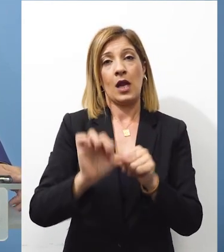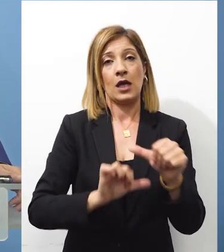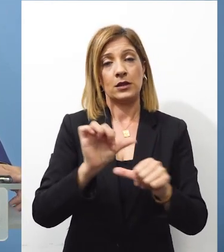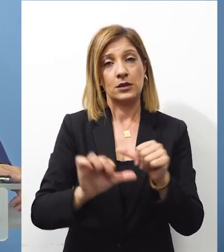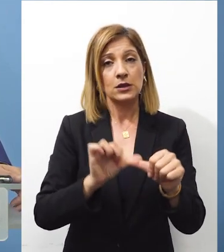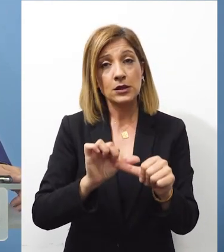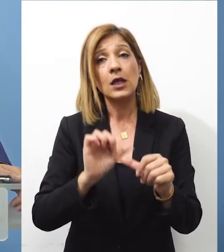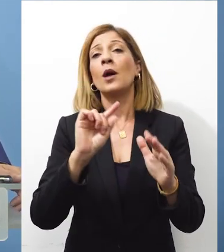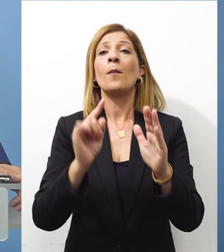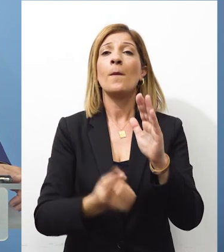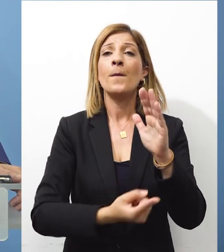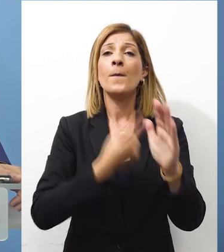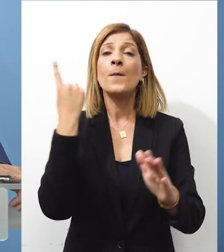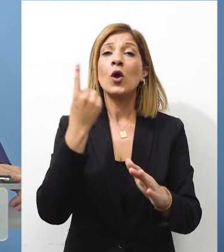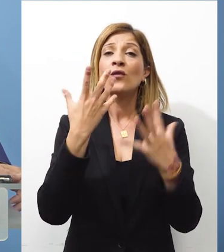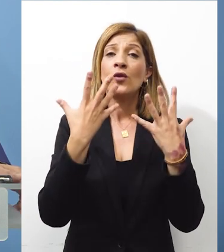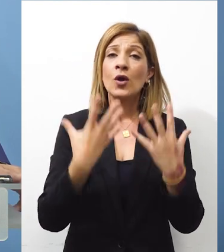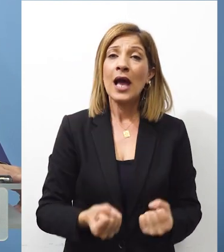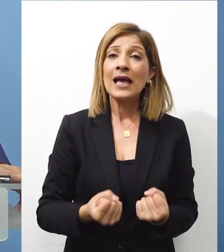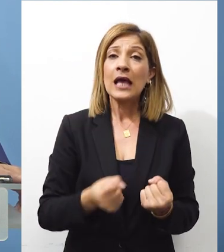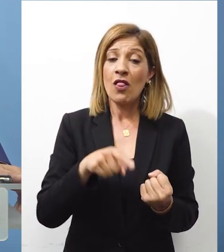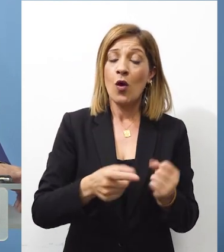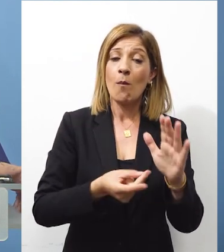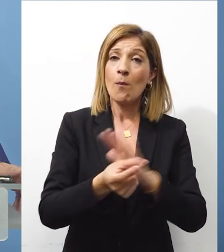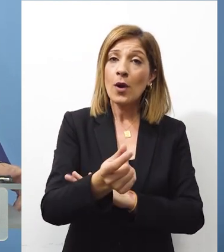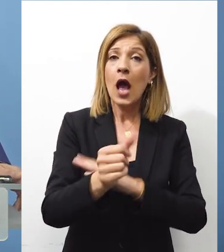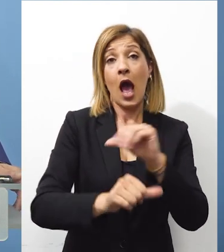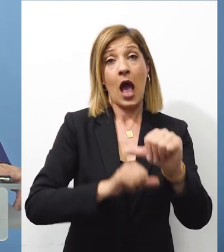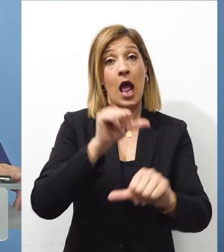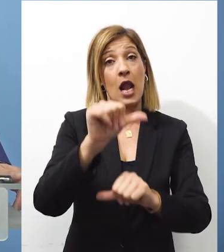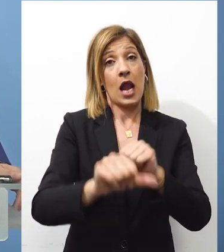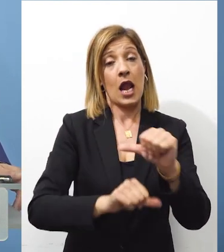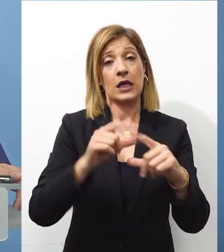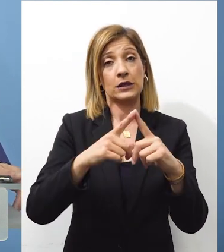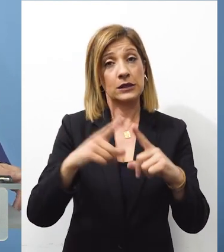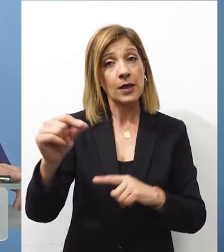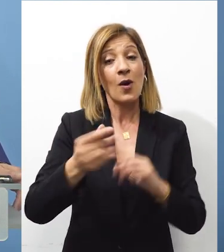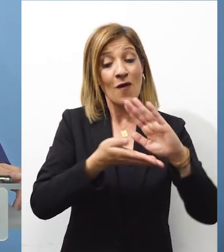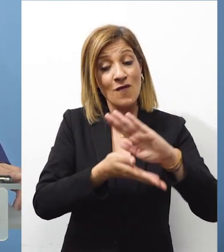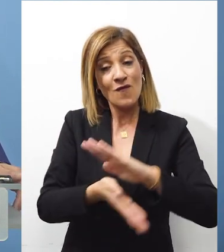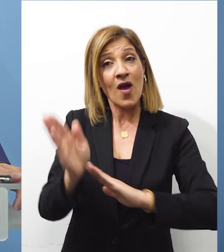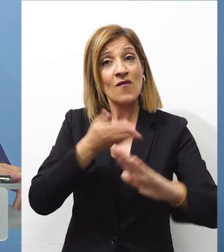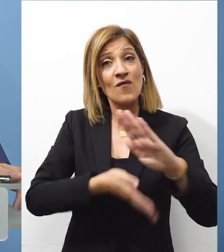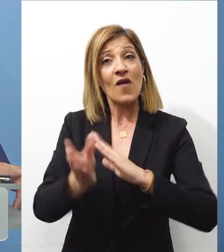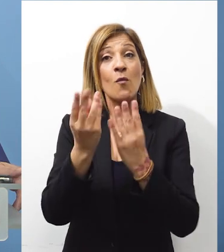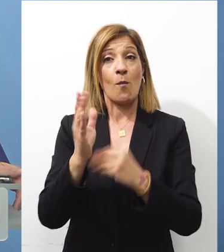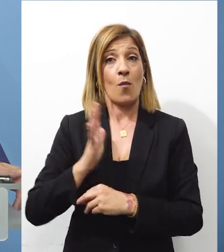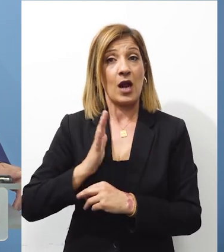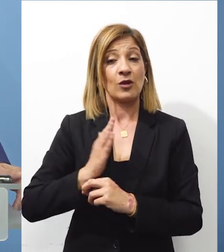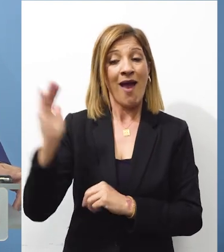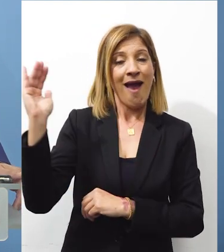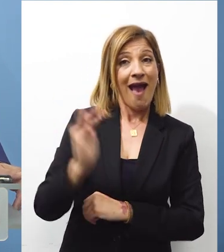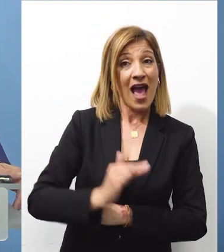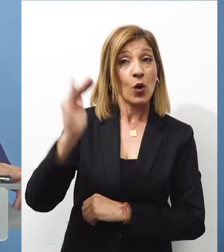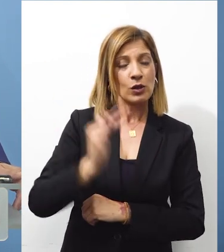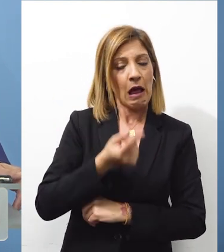έχουμε πετύχει για πρώτη φορά από την στιγμή που υπάρχει και το μεταναστευτικό στην χώρα μας ανατροπή των δεδομένων. Αυτοί που αποχωρούν από την Κύπρο είναι περισσότερο από αυτούς που έρχονται.